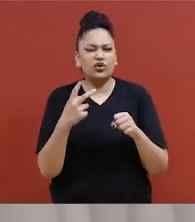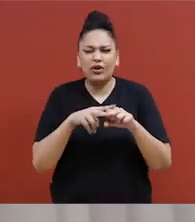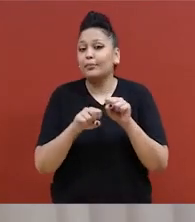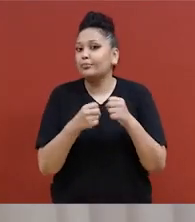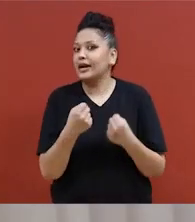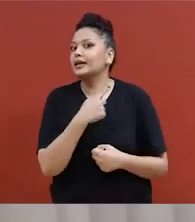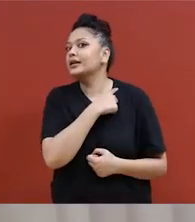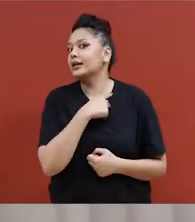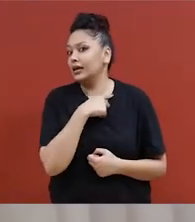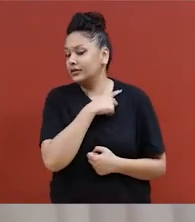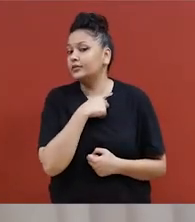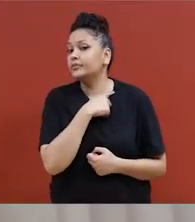pour casser une clavicule.